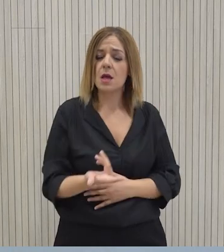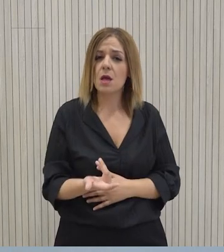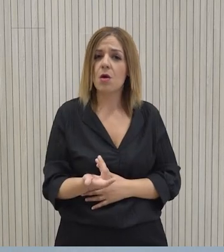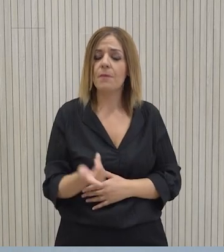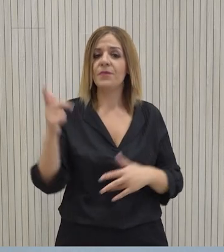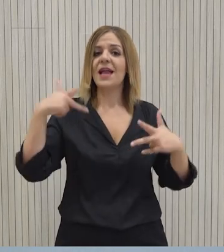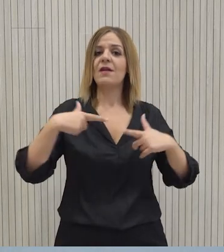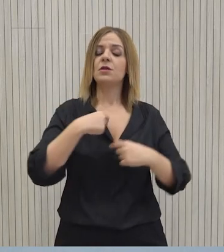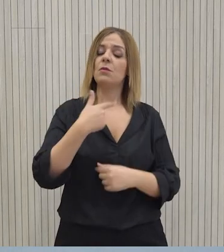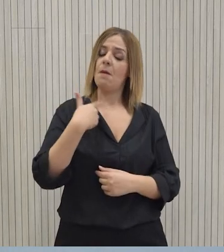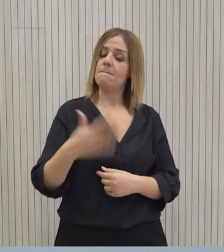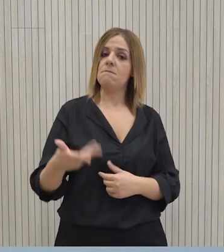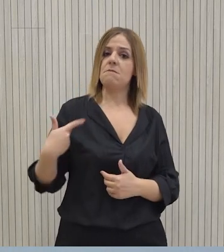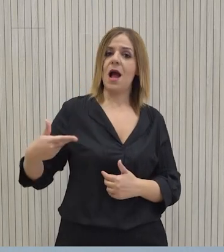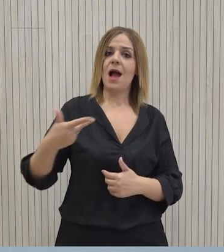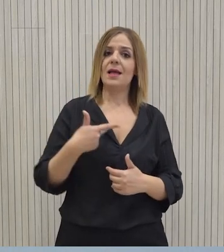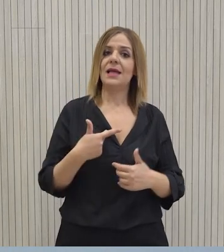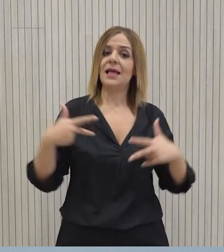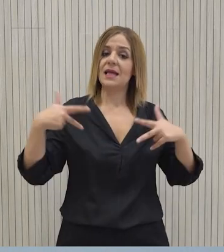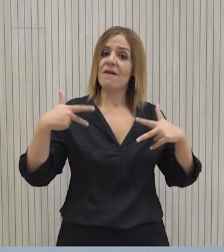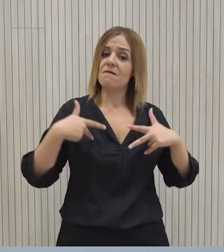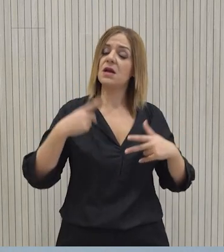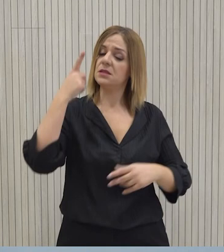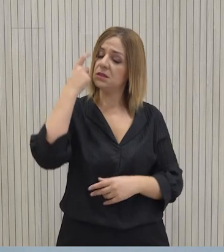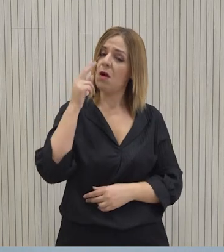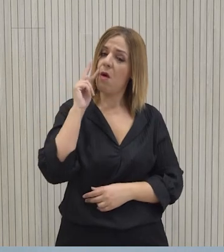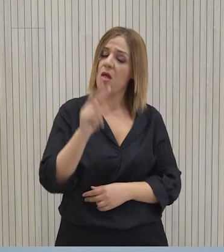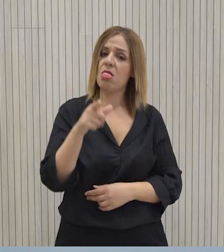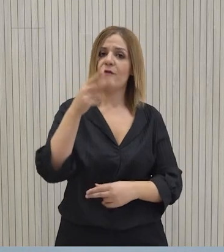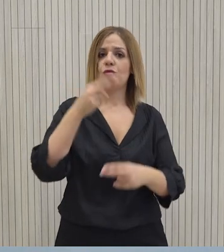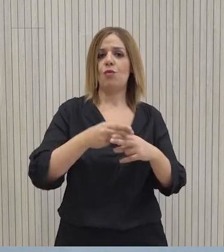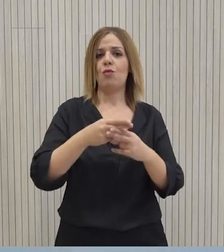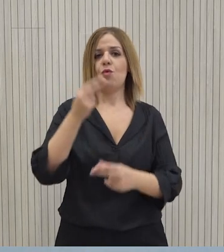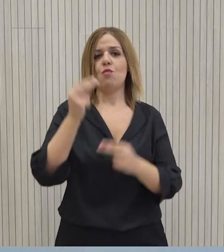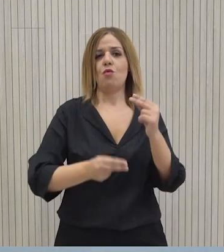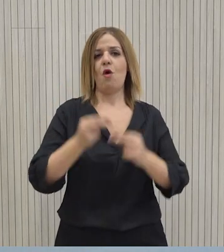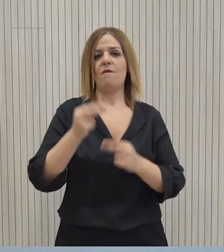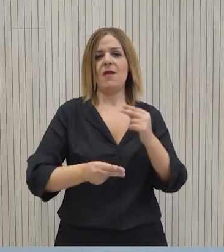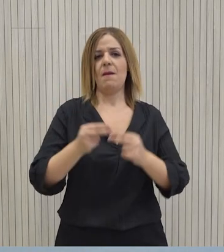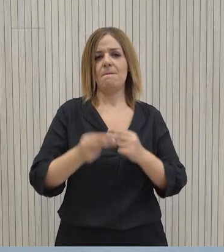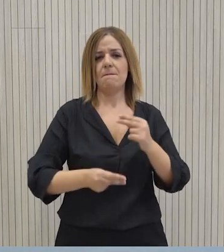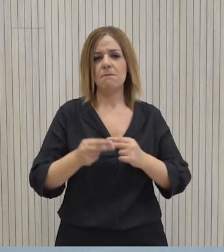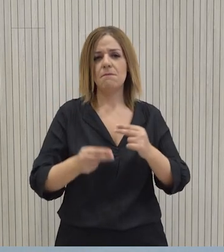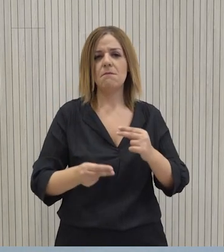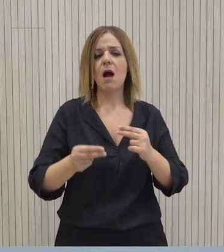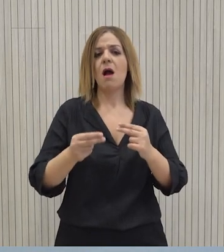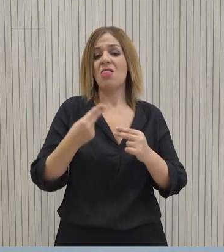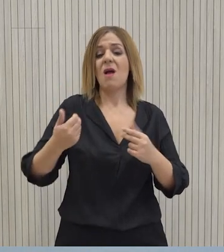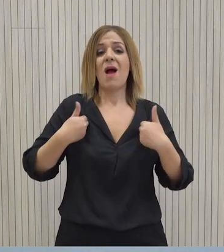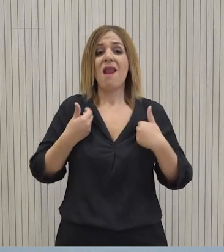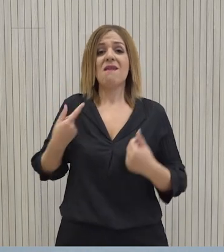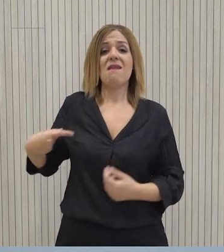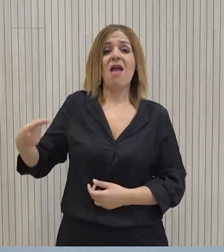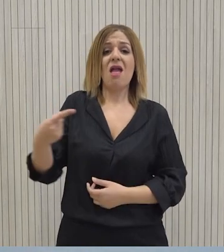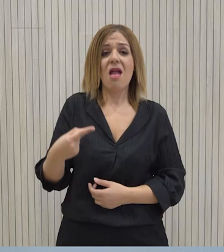κάτι άλλο στο που η διακυβέρνηση πρώτη το είχε αναγνωρίσει ότι είναι ένα από τα βασικά προβλήματα αν όχι το βασικότερο πρόβλημα ιδιαίτερα στους νέους μας